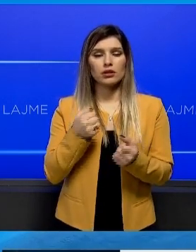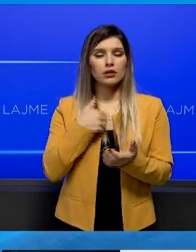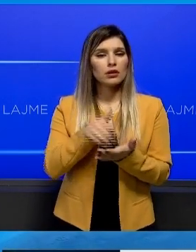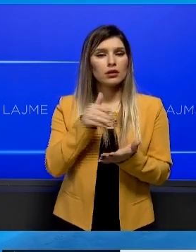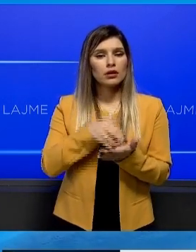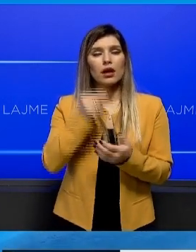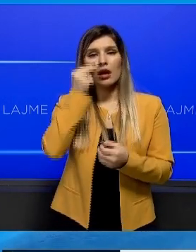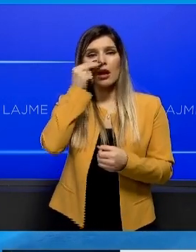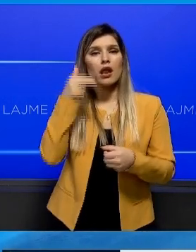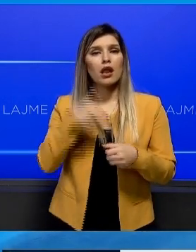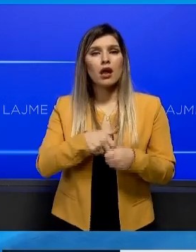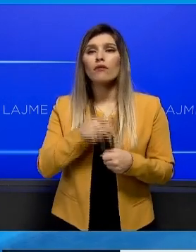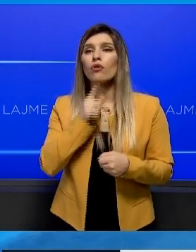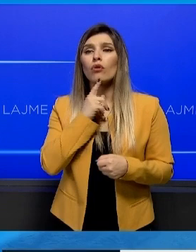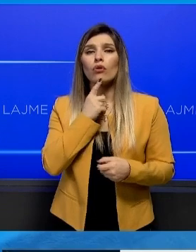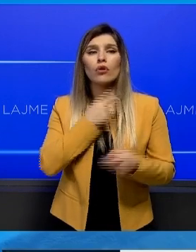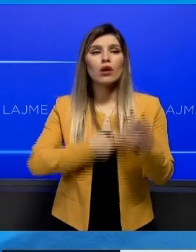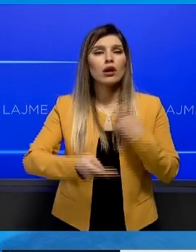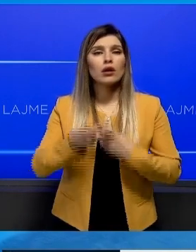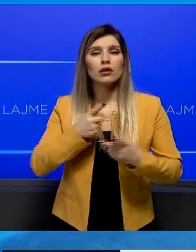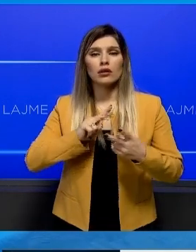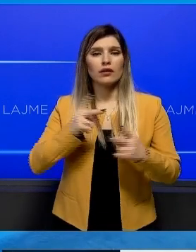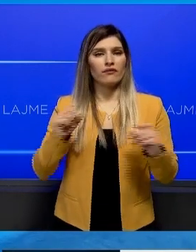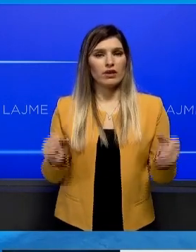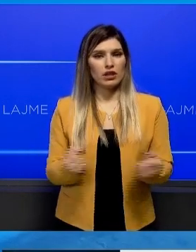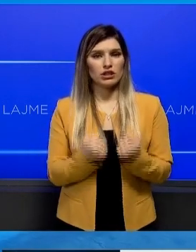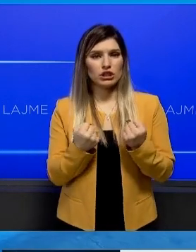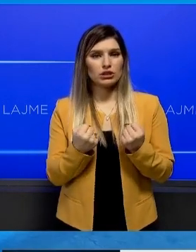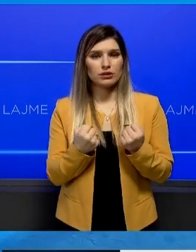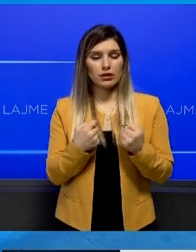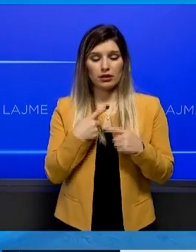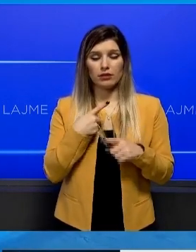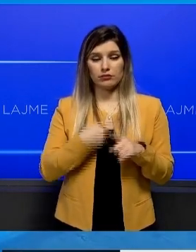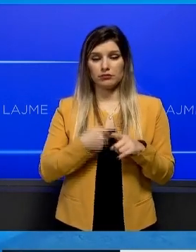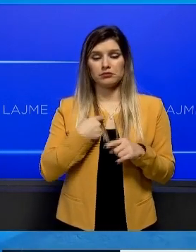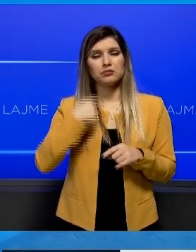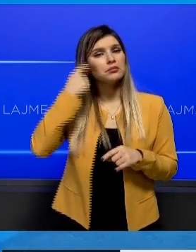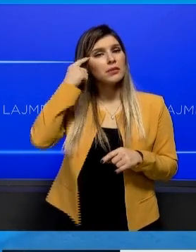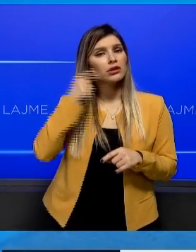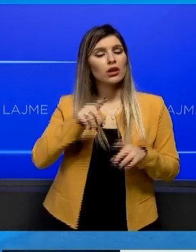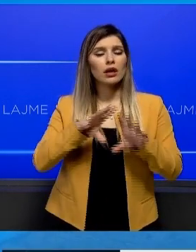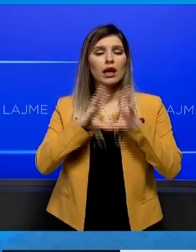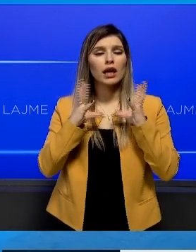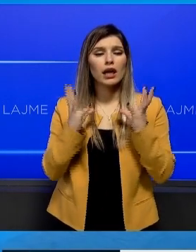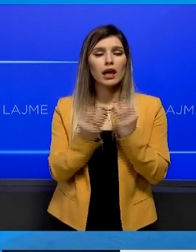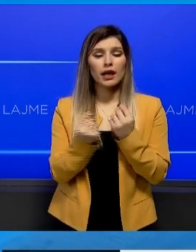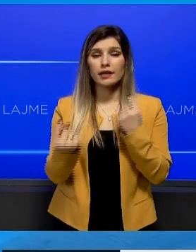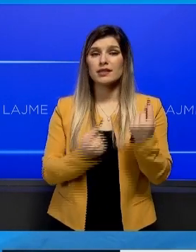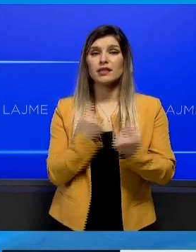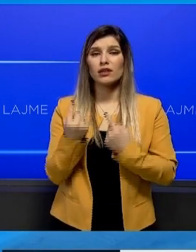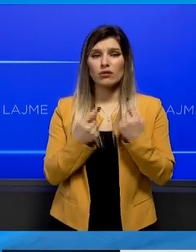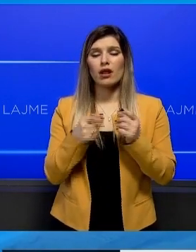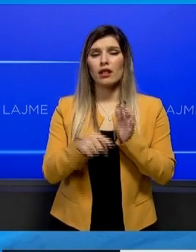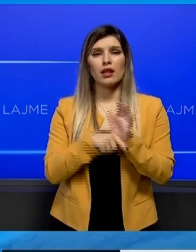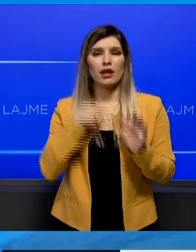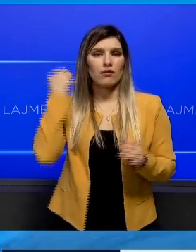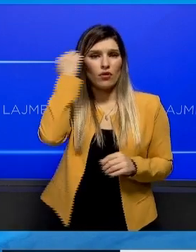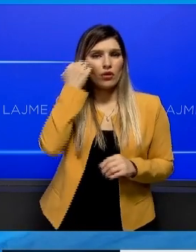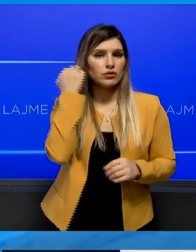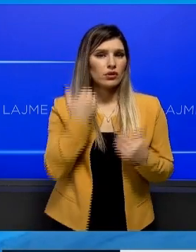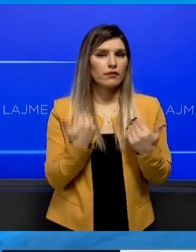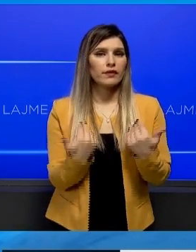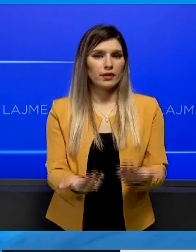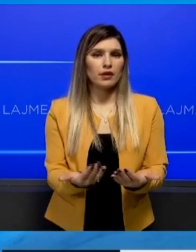derivatët naftës, apo edhe resursit tjera, dhe në këtë rritim besoj që të rakjo është duke e dëmtuar Kosovën.